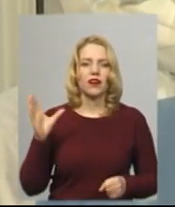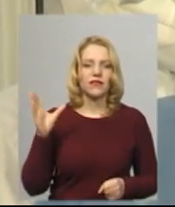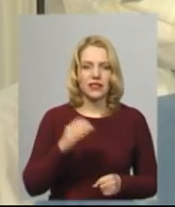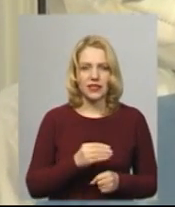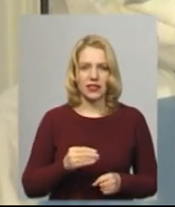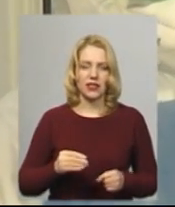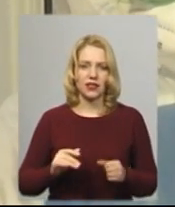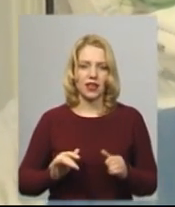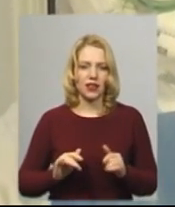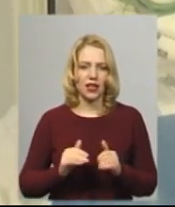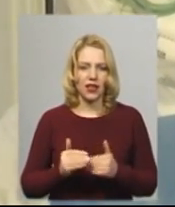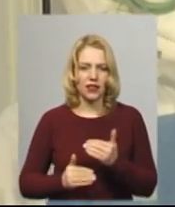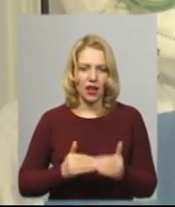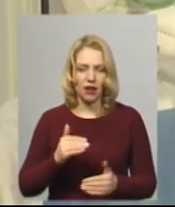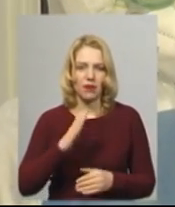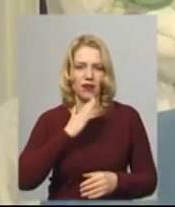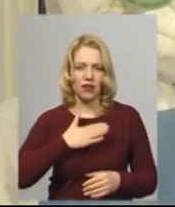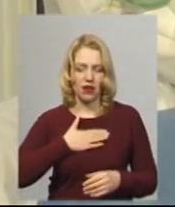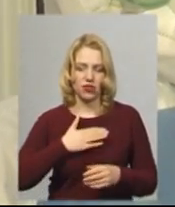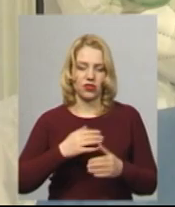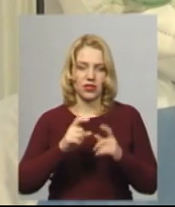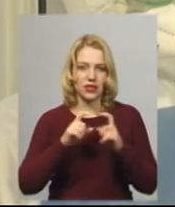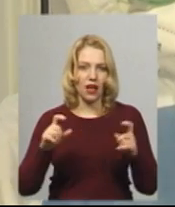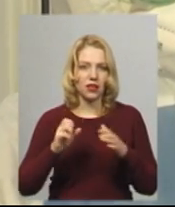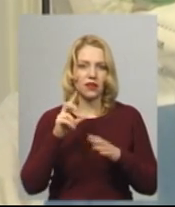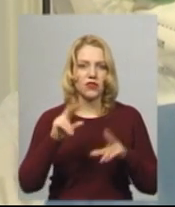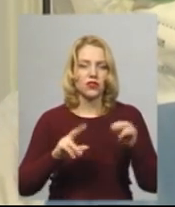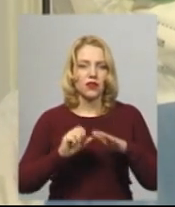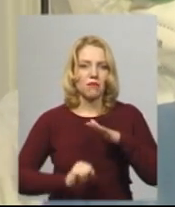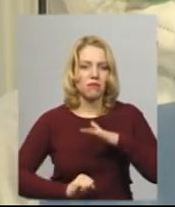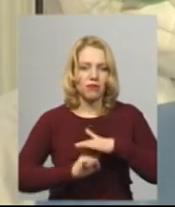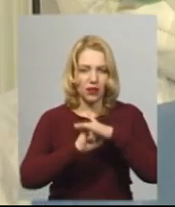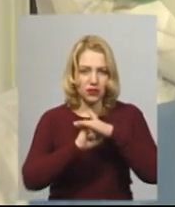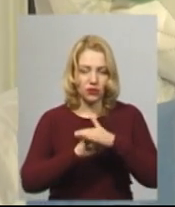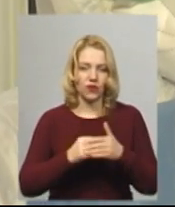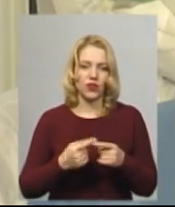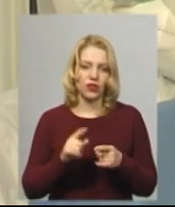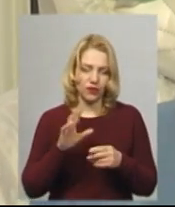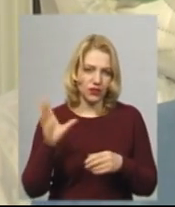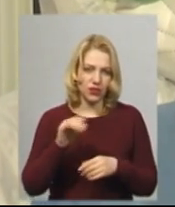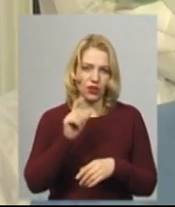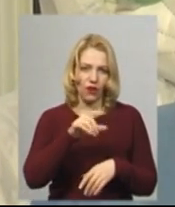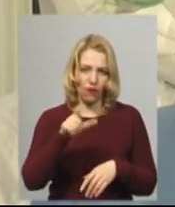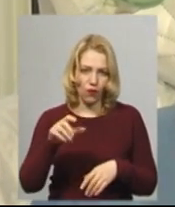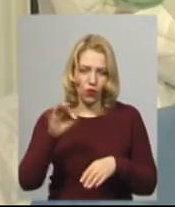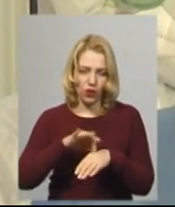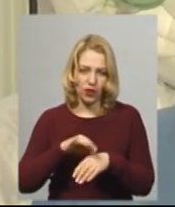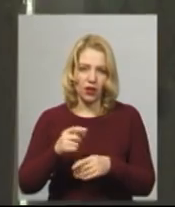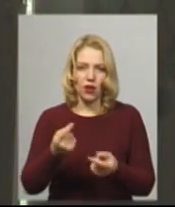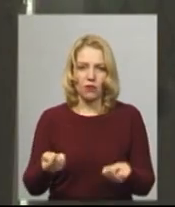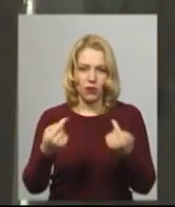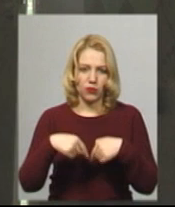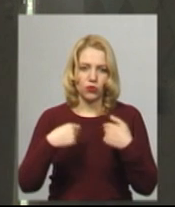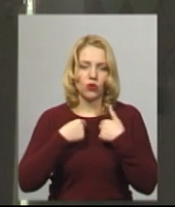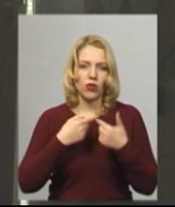заклад визнаний базовим закладом, і на якому би етапі цього хворого не виявили, цей хворий має попасти до нас